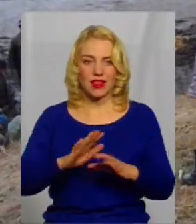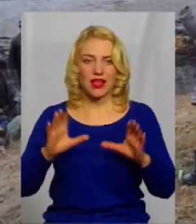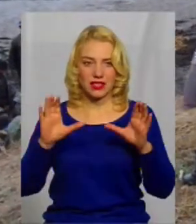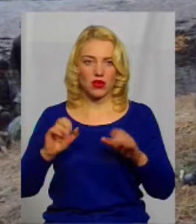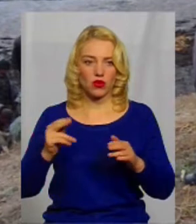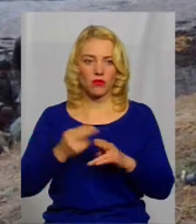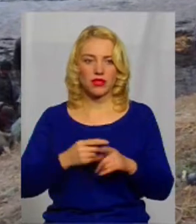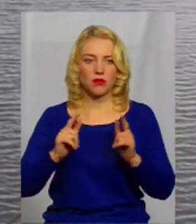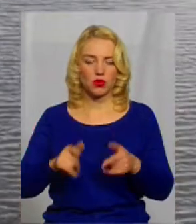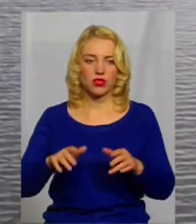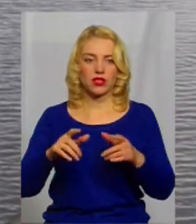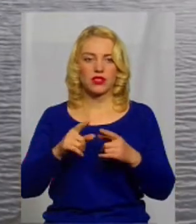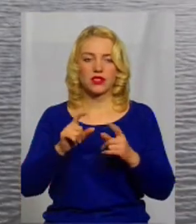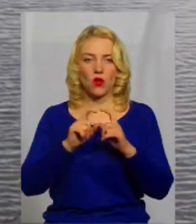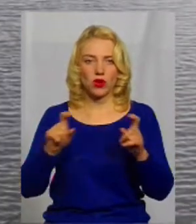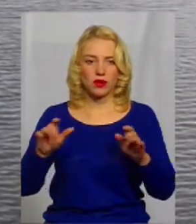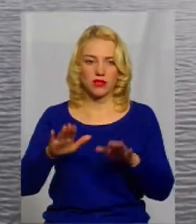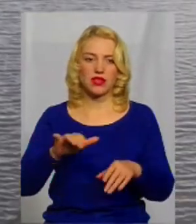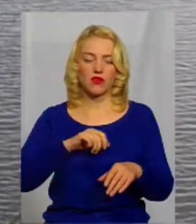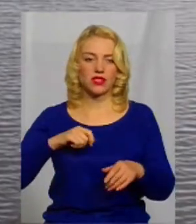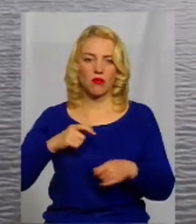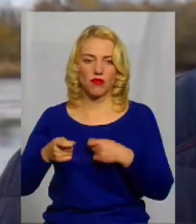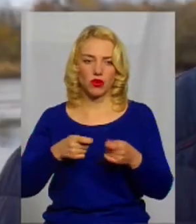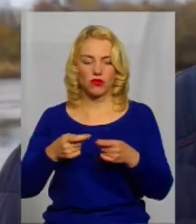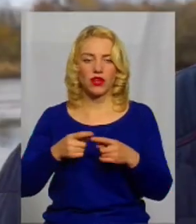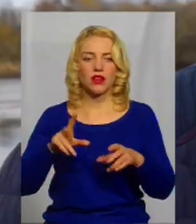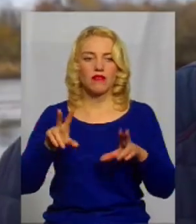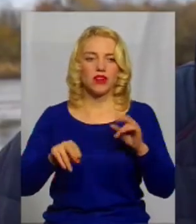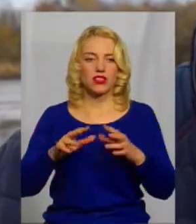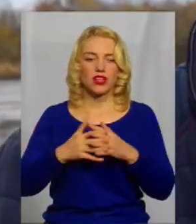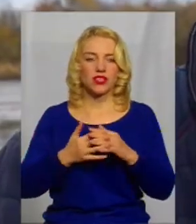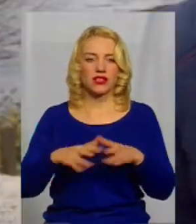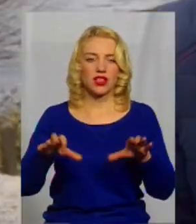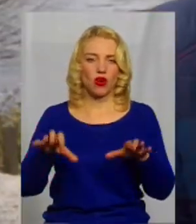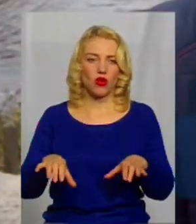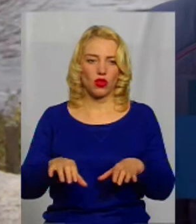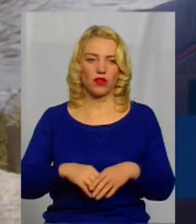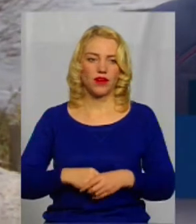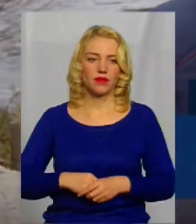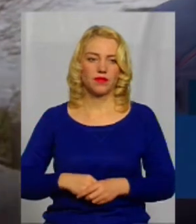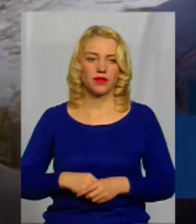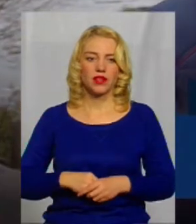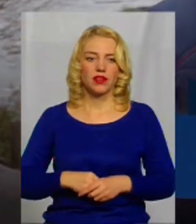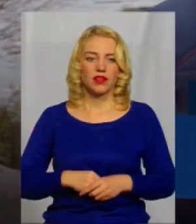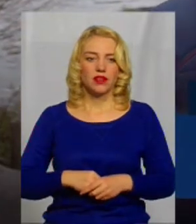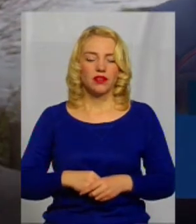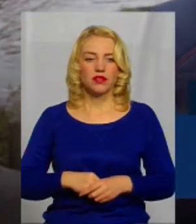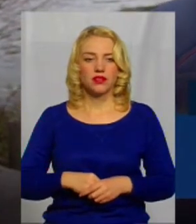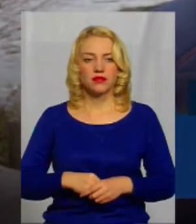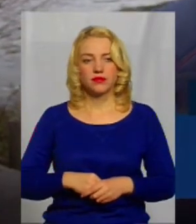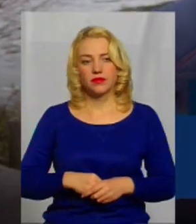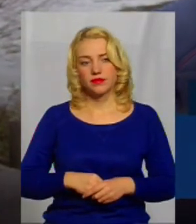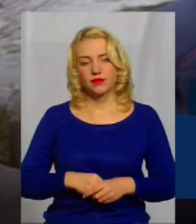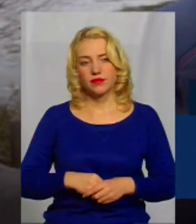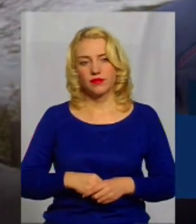органами місцевого самоврядування, вважає Гриценківський сільський голова Леонід Куклінський. Було вже йде незаконно, без всяких